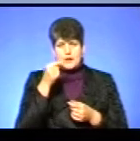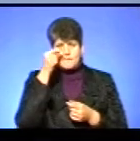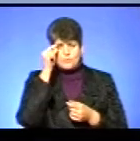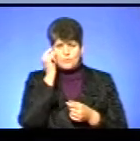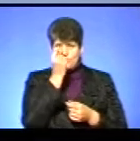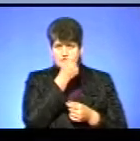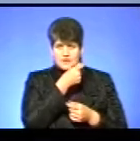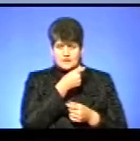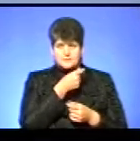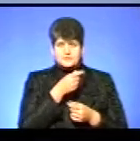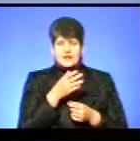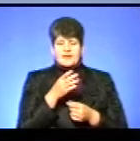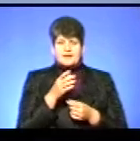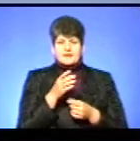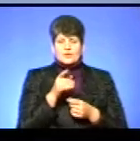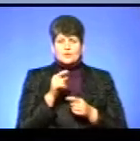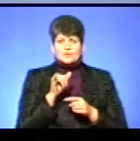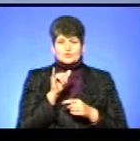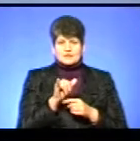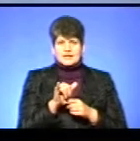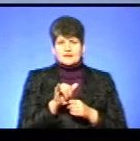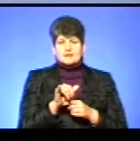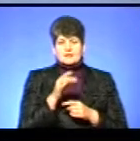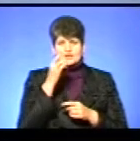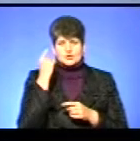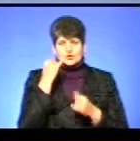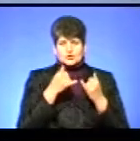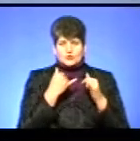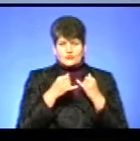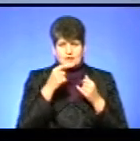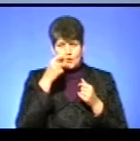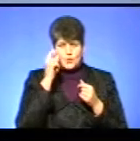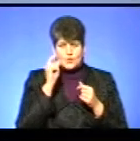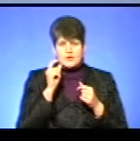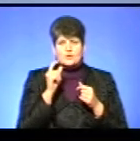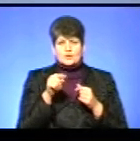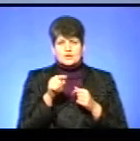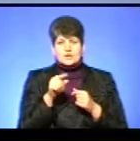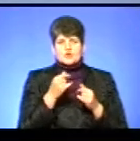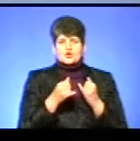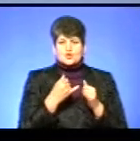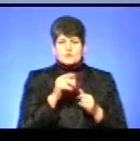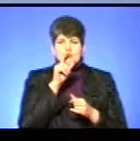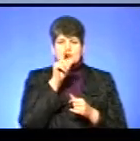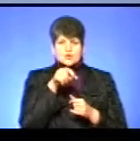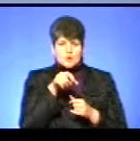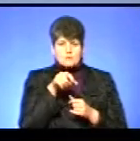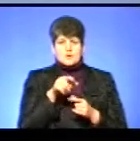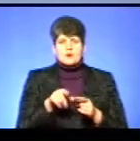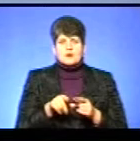Райдужна оболонка у них жовтого кольору, у них жовтий дзьоб. Причому на